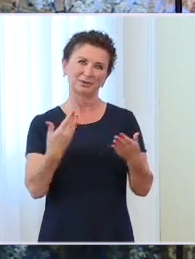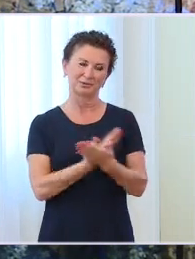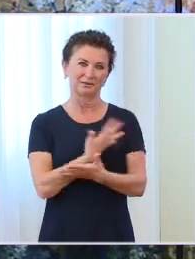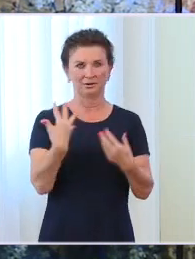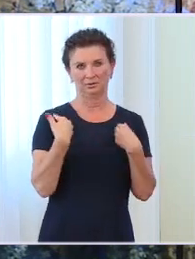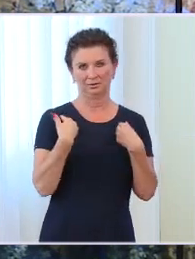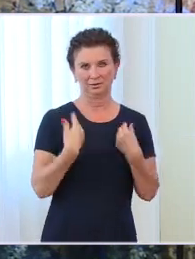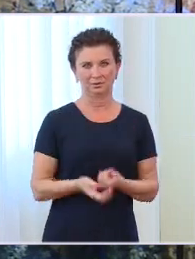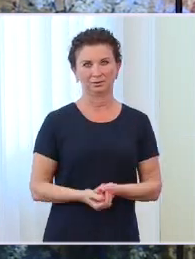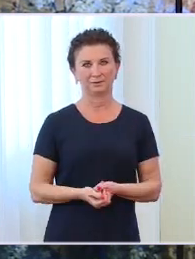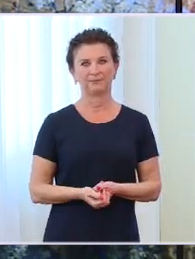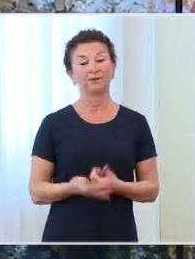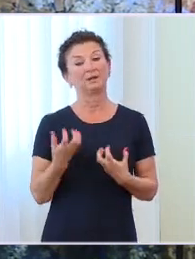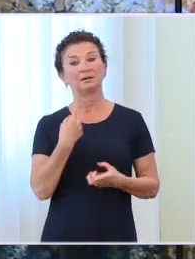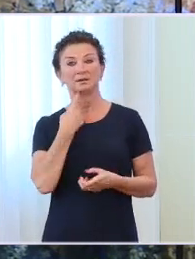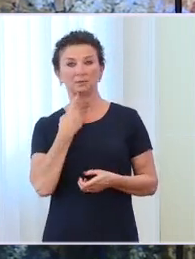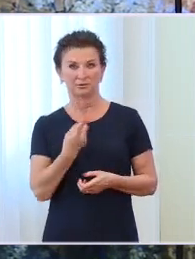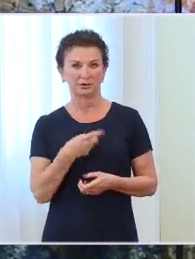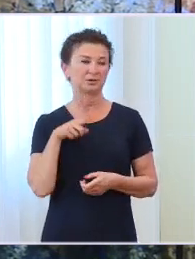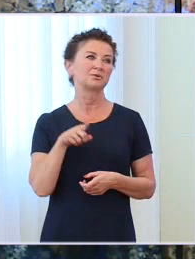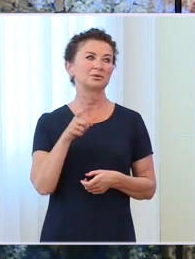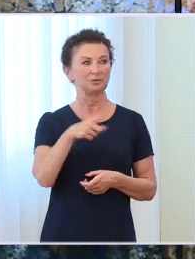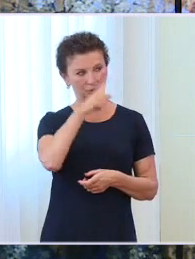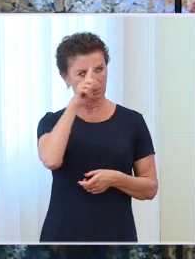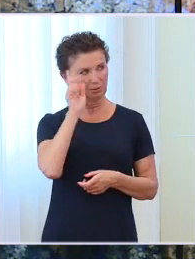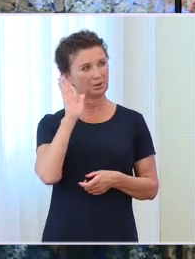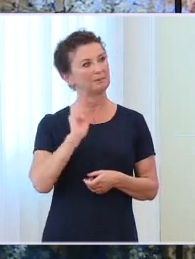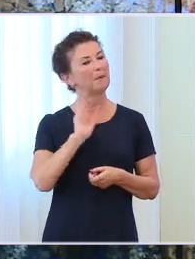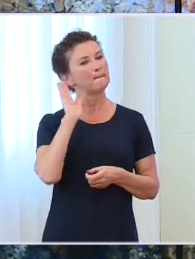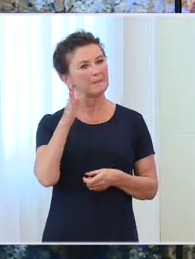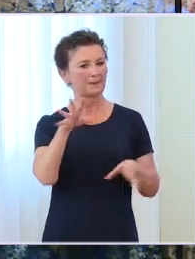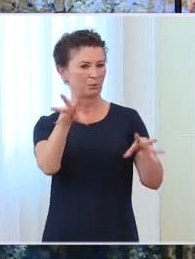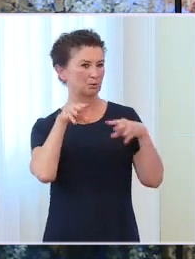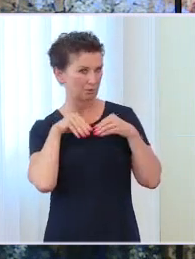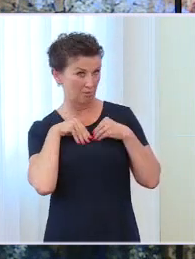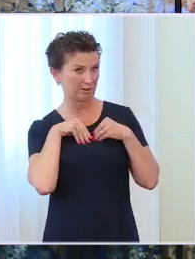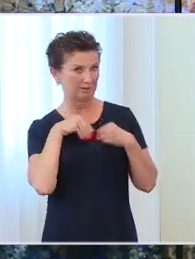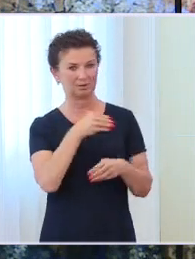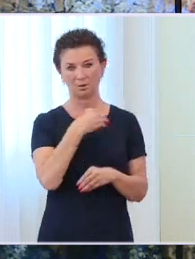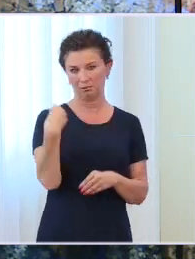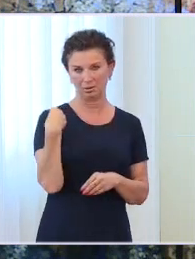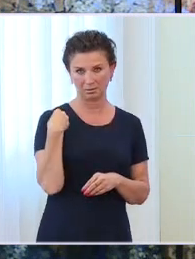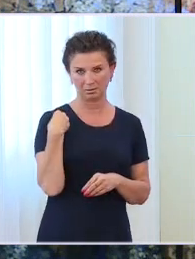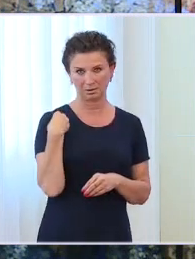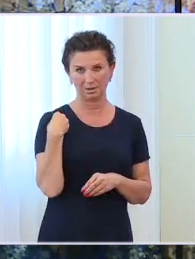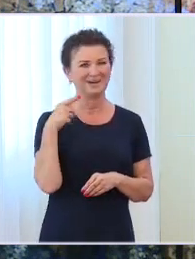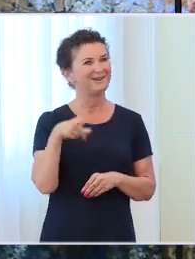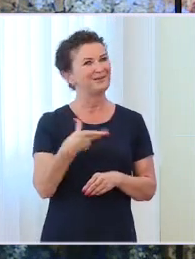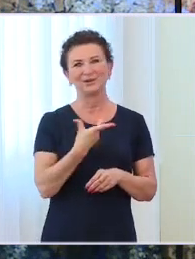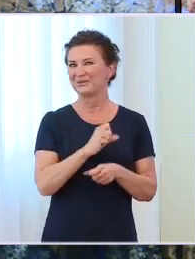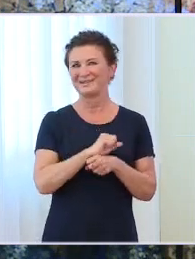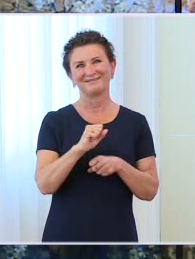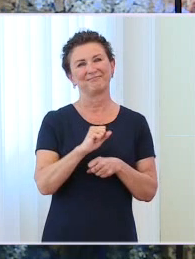przyjmowani w ramach tej europejskiej akcji, będą przyjmowani na nasze terytorium, to nie są ludzie, którzy